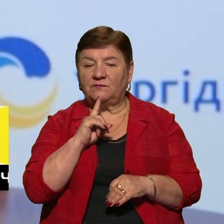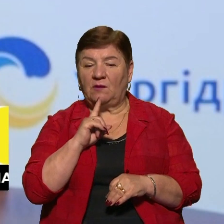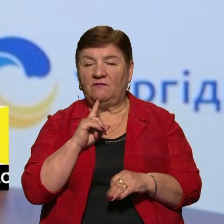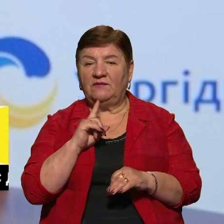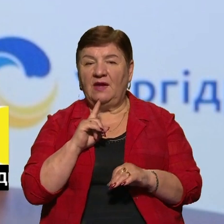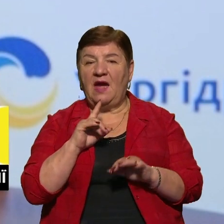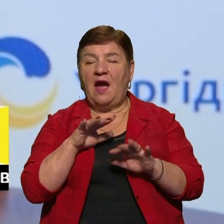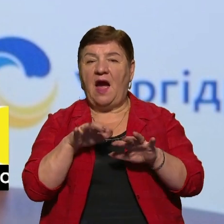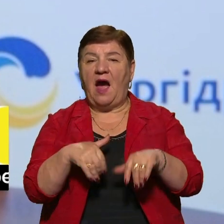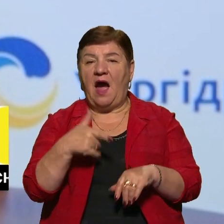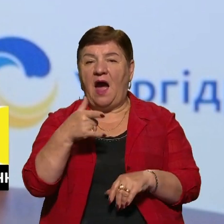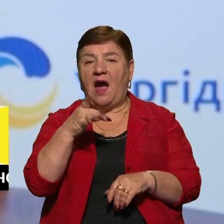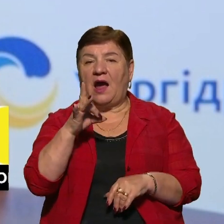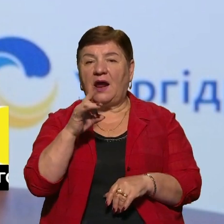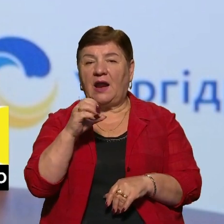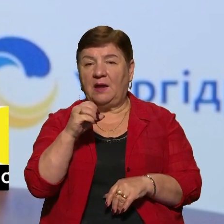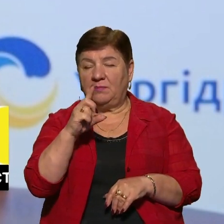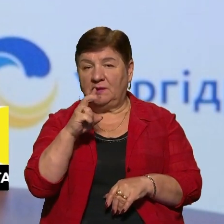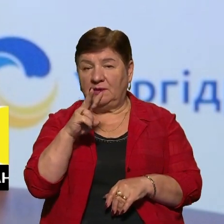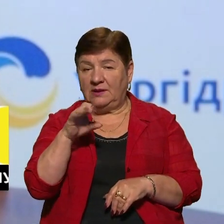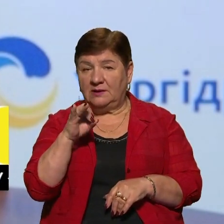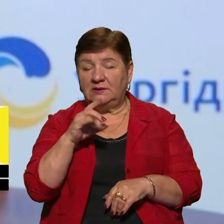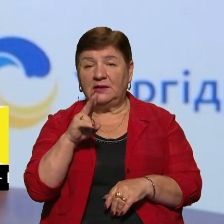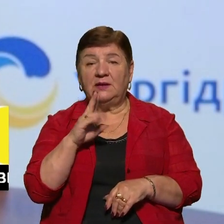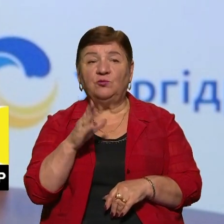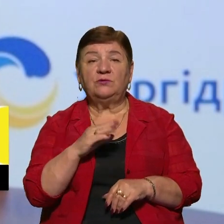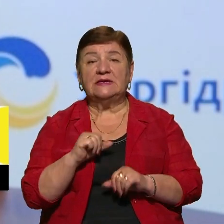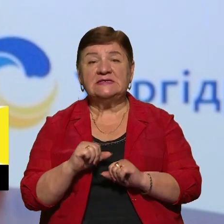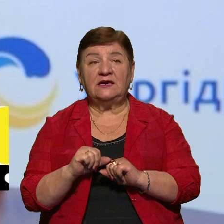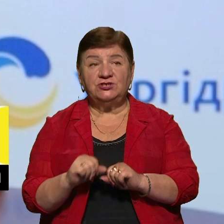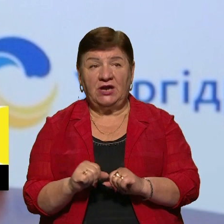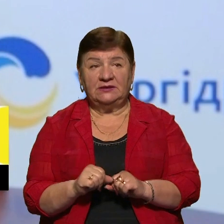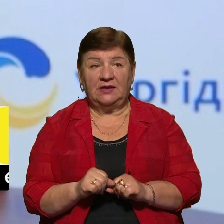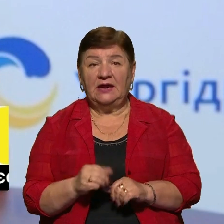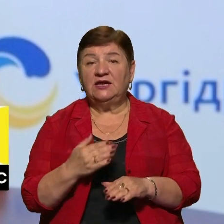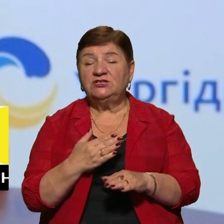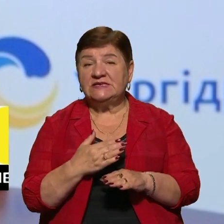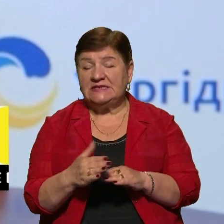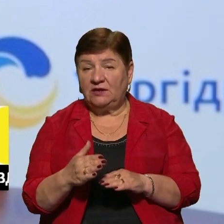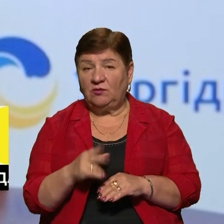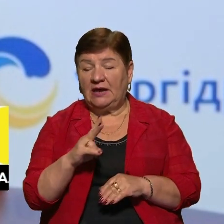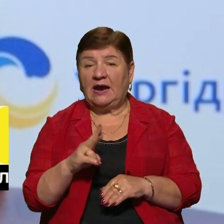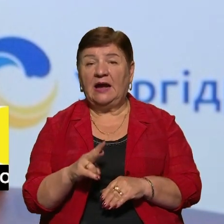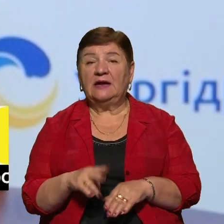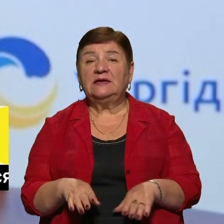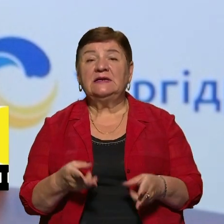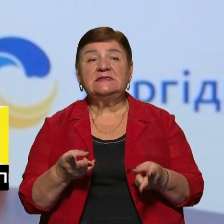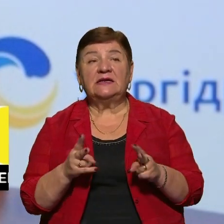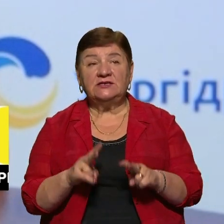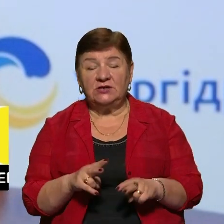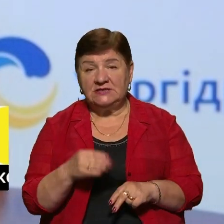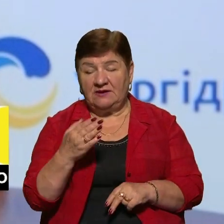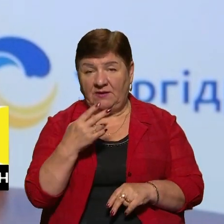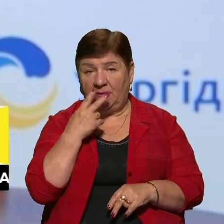які будуть захищати частину греблі, яка лишилася, якщо ви бачили